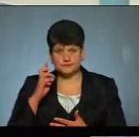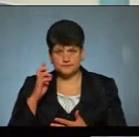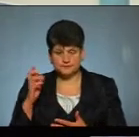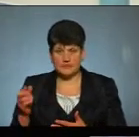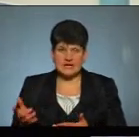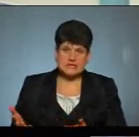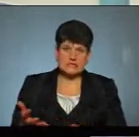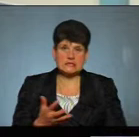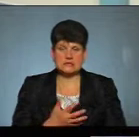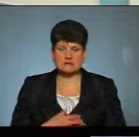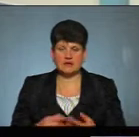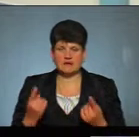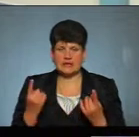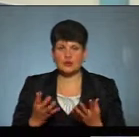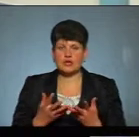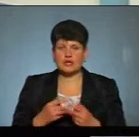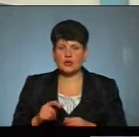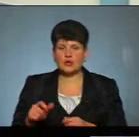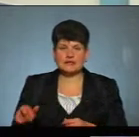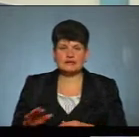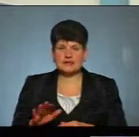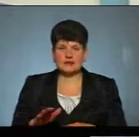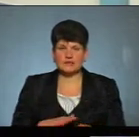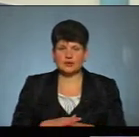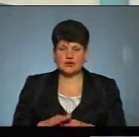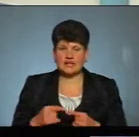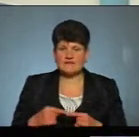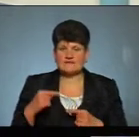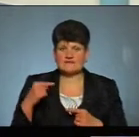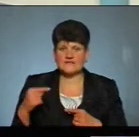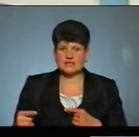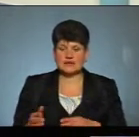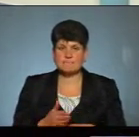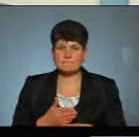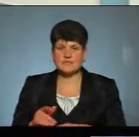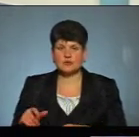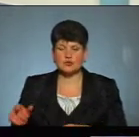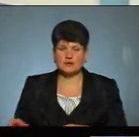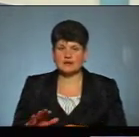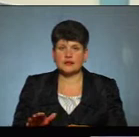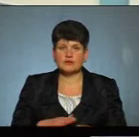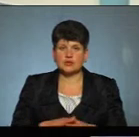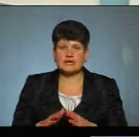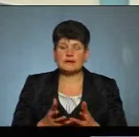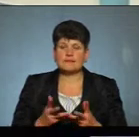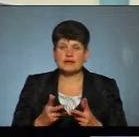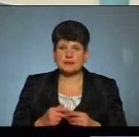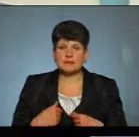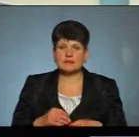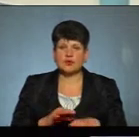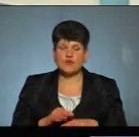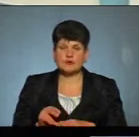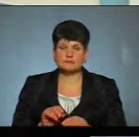збір великої кількості людей з недотриманням відстані між людьми і недотриманням кількості. Ми проводимо